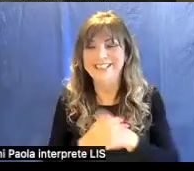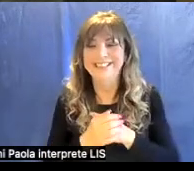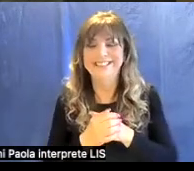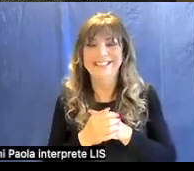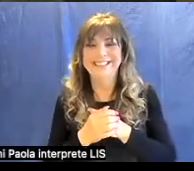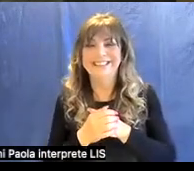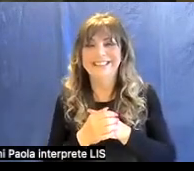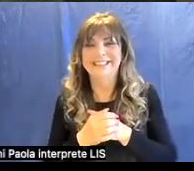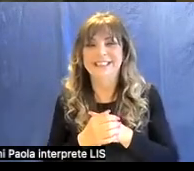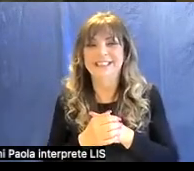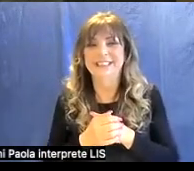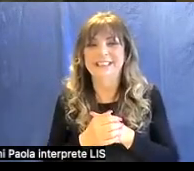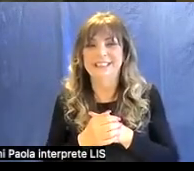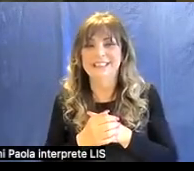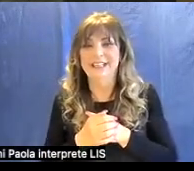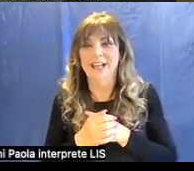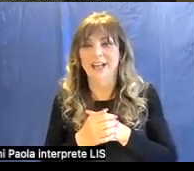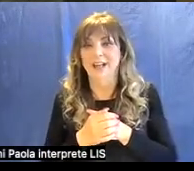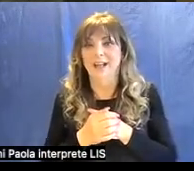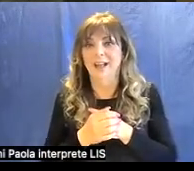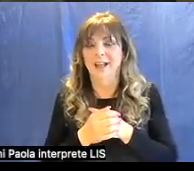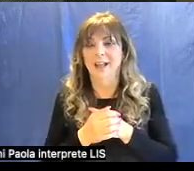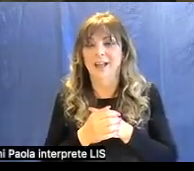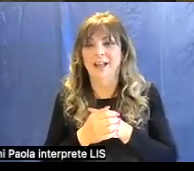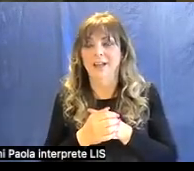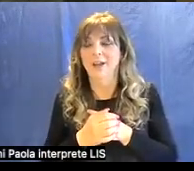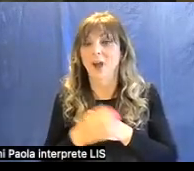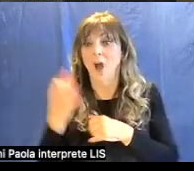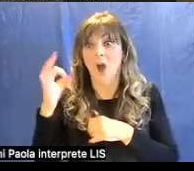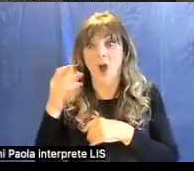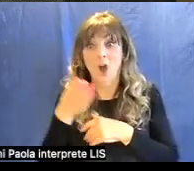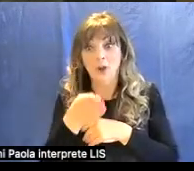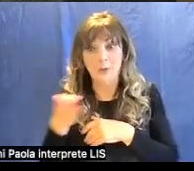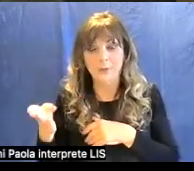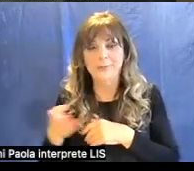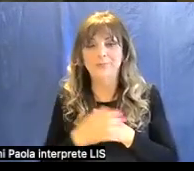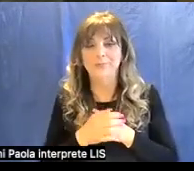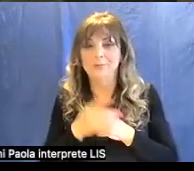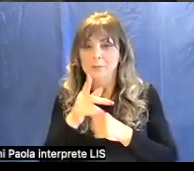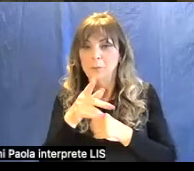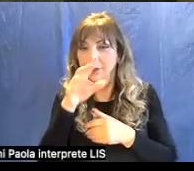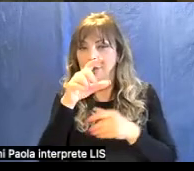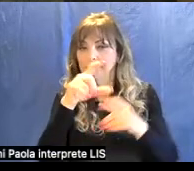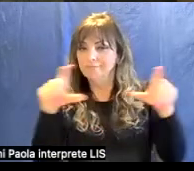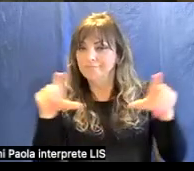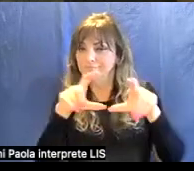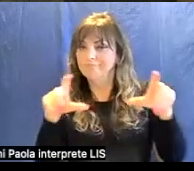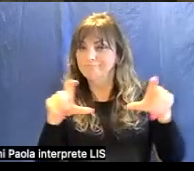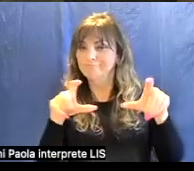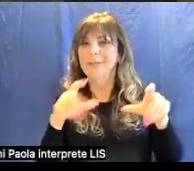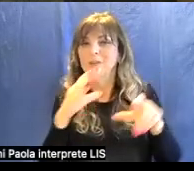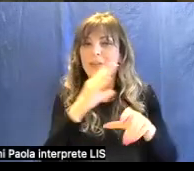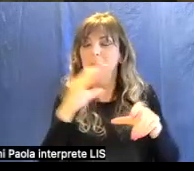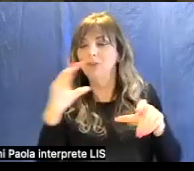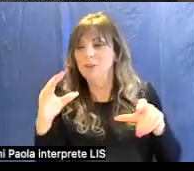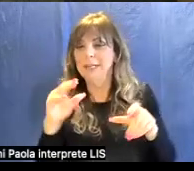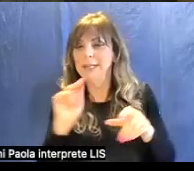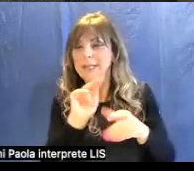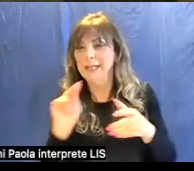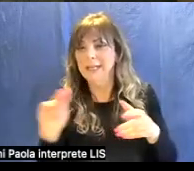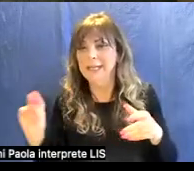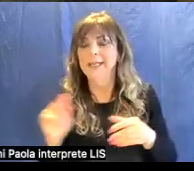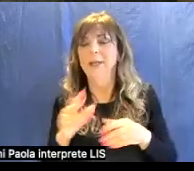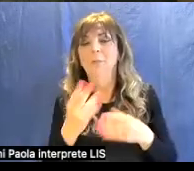e il capitolo dell'oro appunto qui in questo brano Cennino Cennini dice che molti